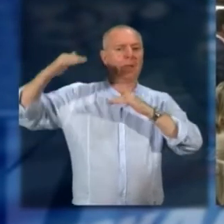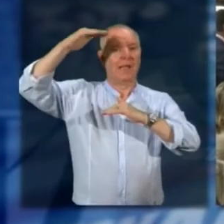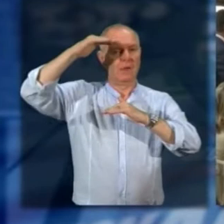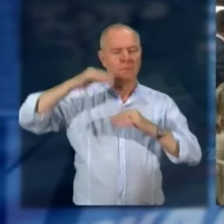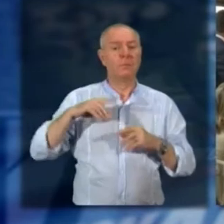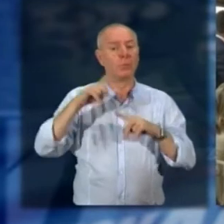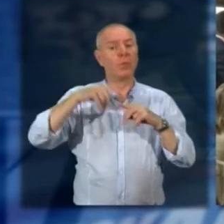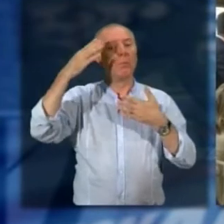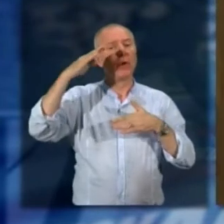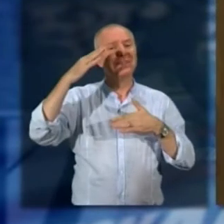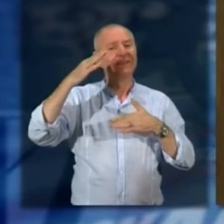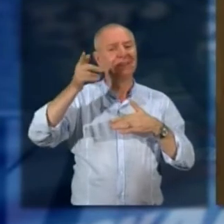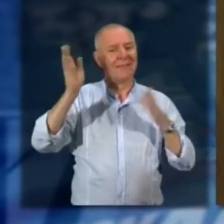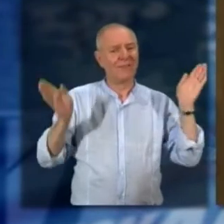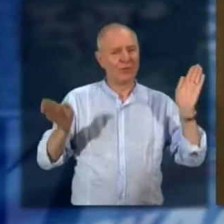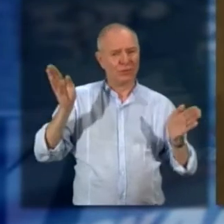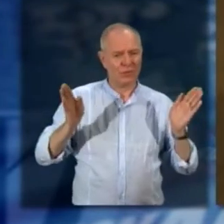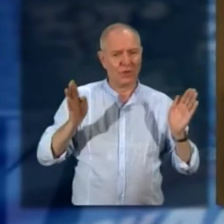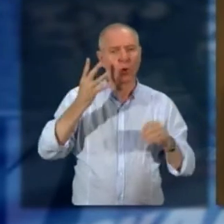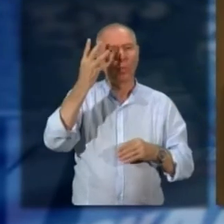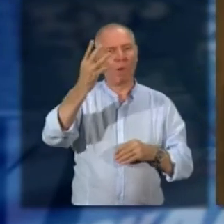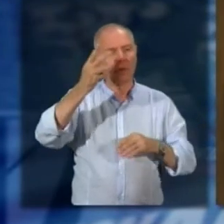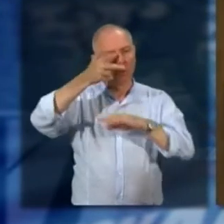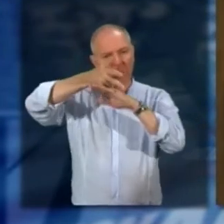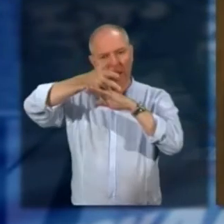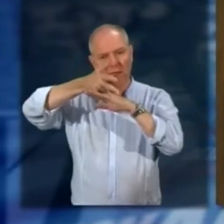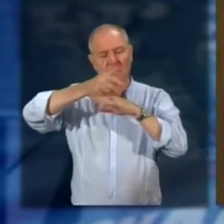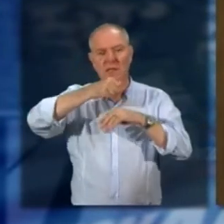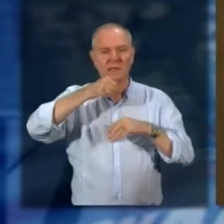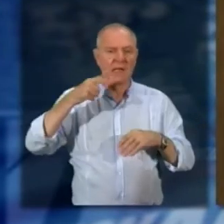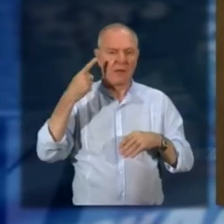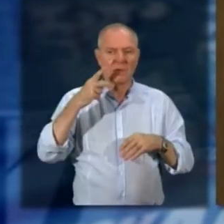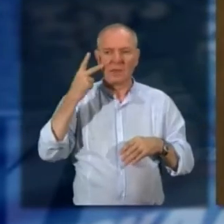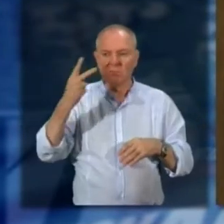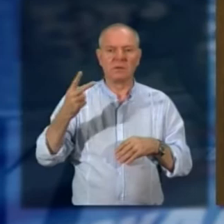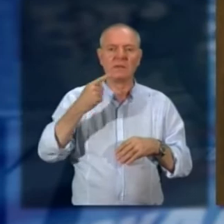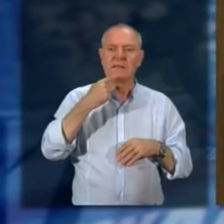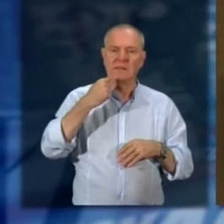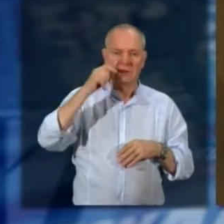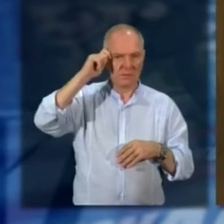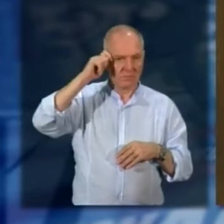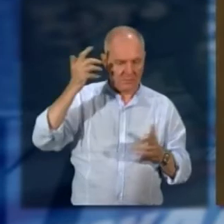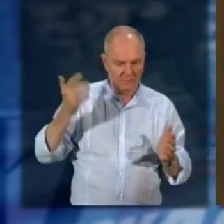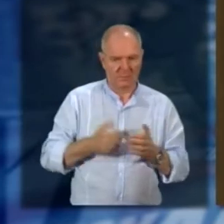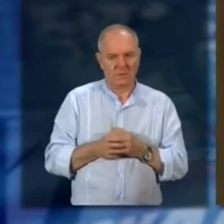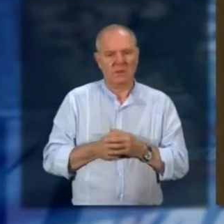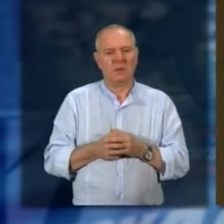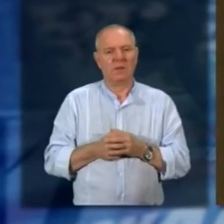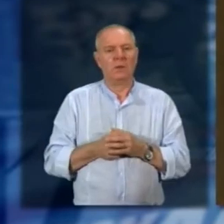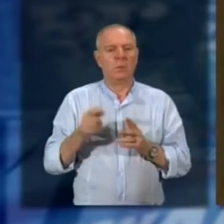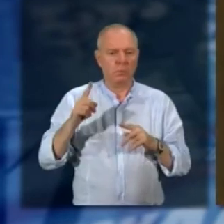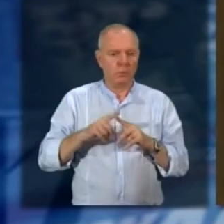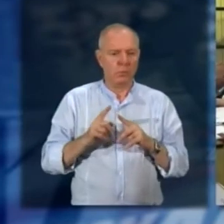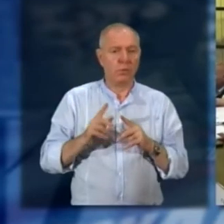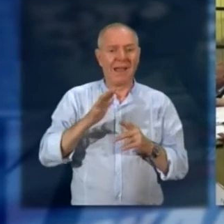agenti della Polizia Municipale quattro mini telecamere che serviranno per registrare infrazioni eventuali dichiarazioni di fermati e tutto ciò che